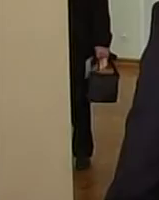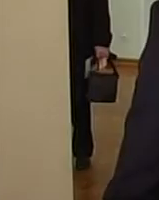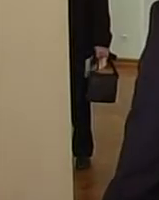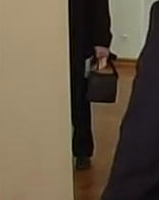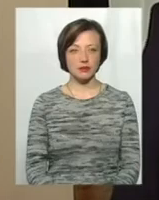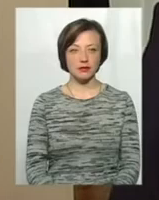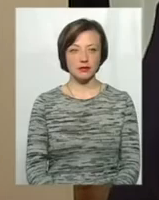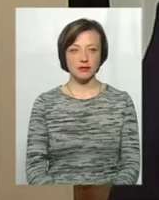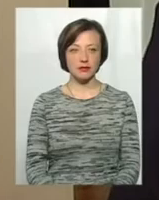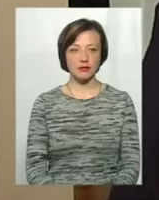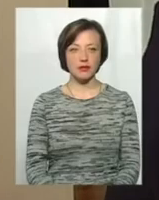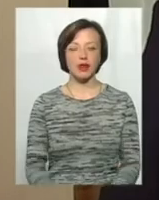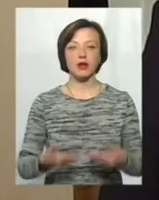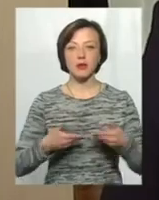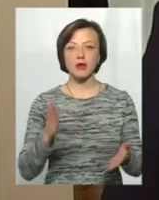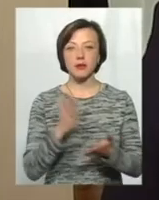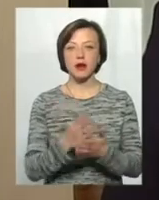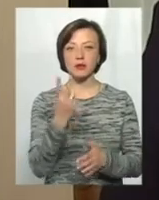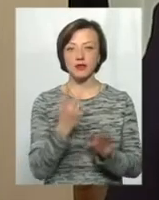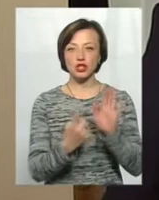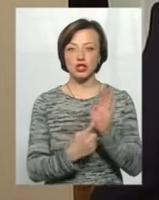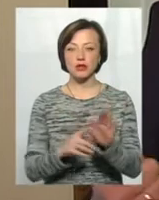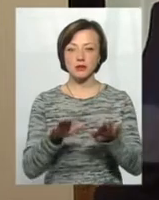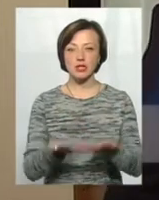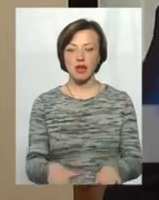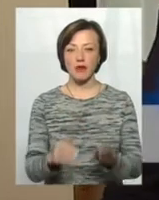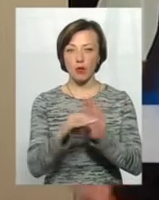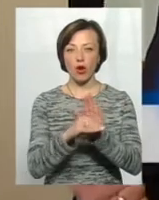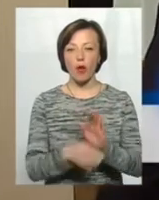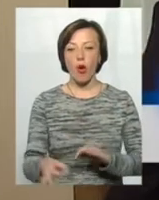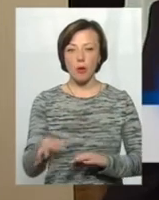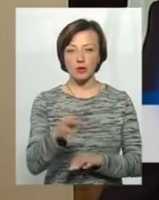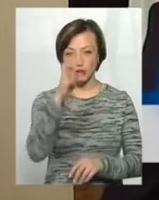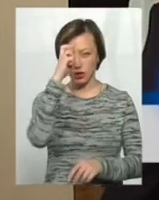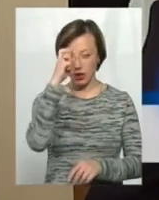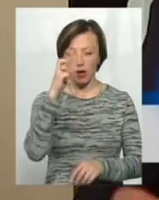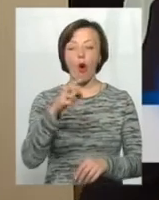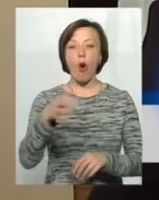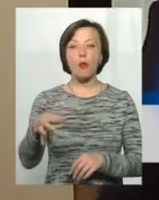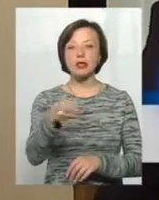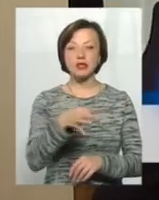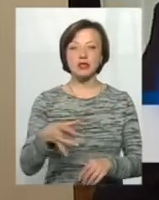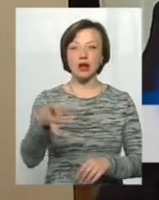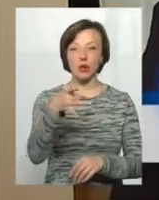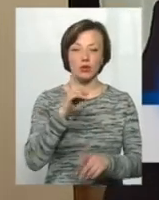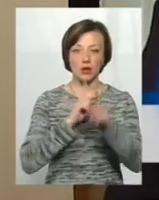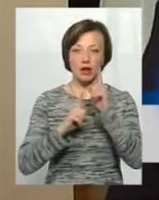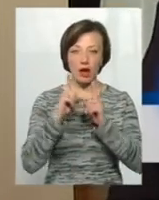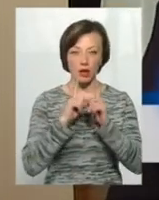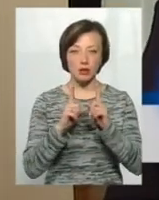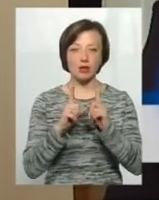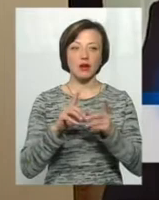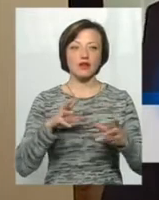Ми маємо 226 вже місцевих програм, тому що обласні державні, обласні ради, районні ради, муніципалітети